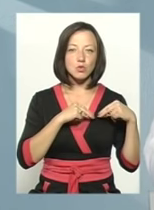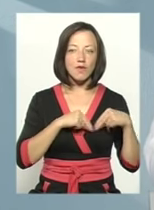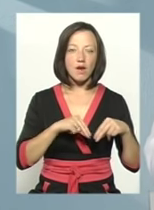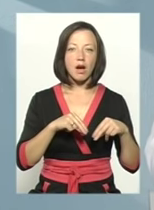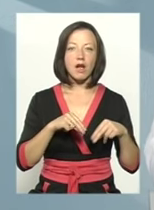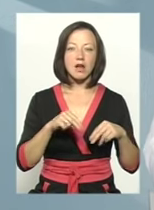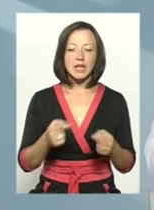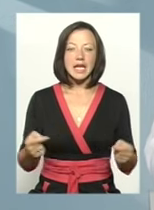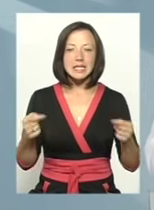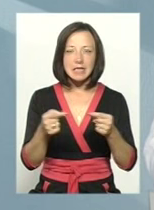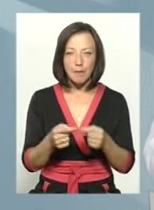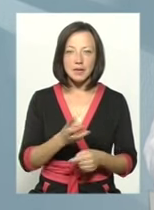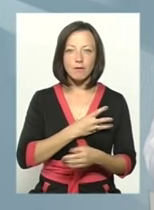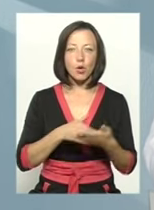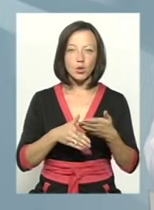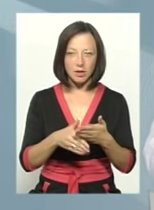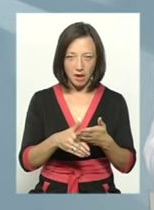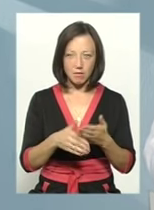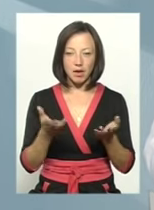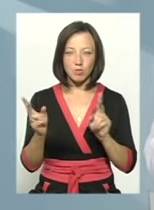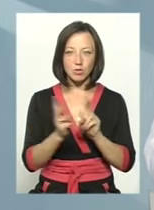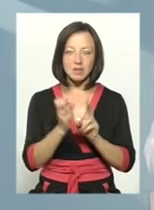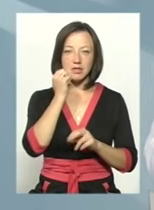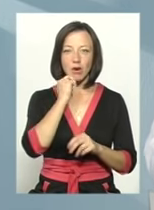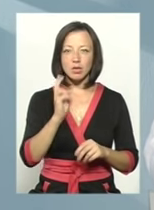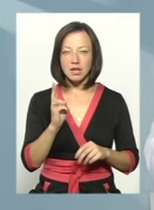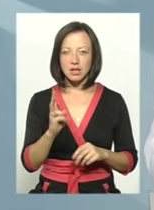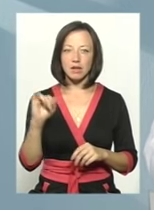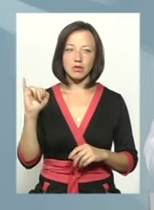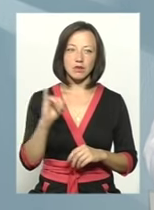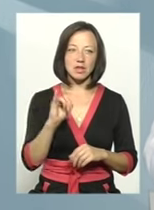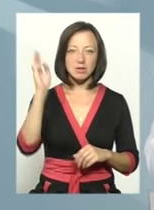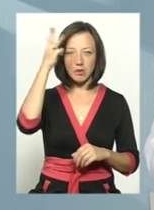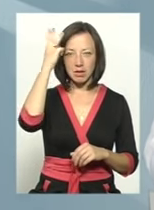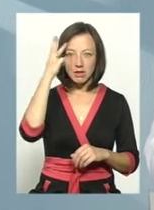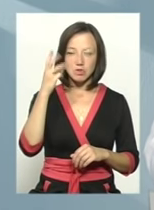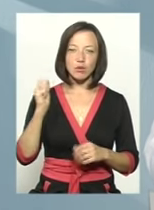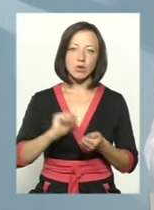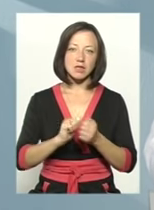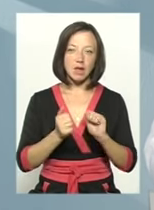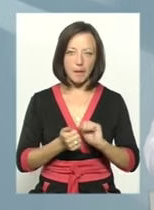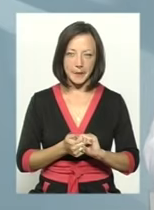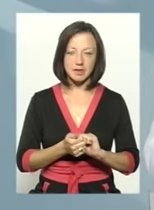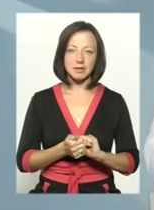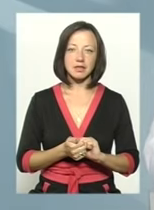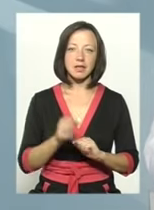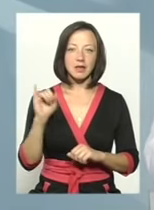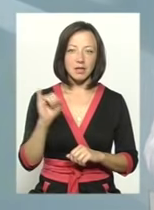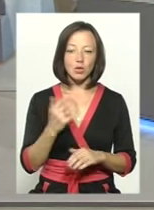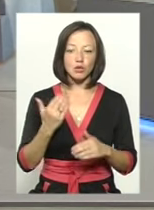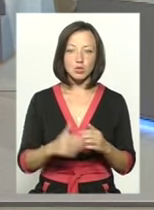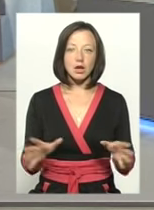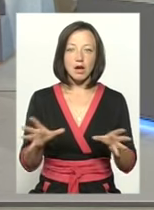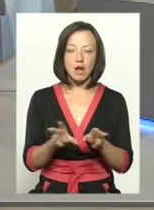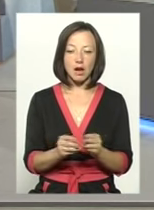Співпрацювали іменно з волонтерами, якими я пересікався, і з Староконстантинова, і з Мальницького, і з Кам'янця. І вже